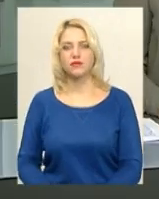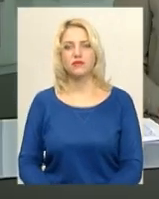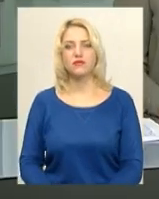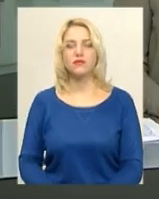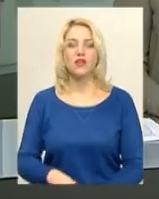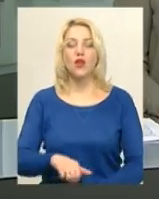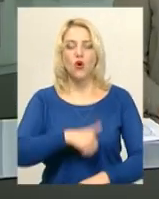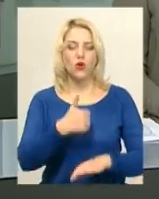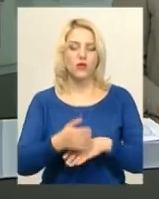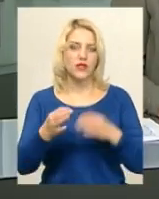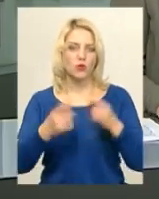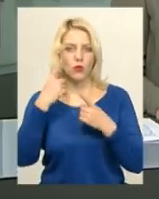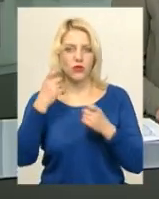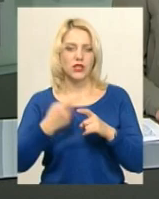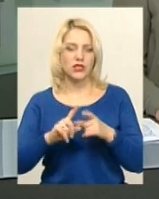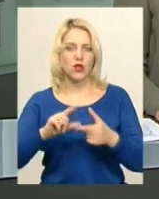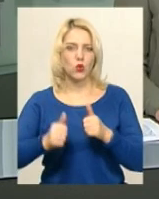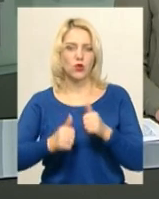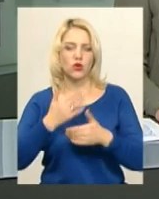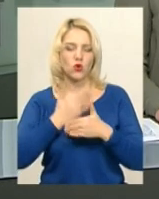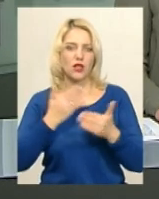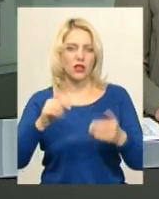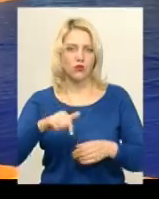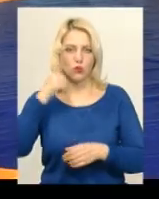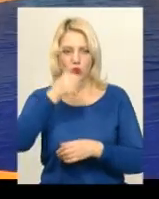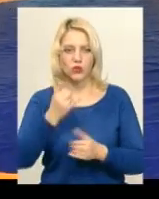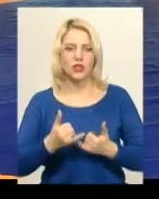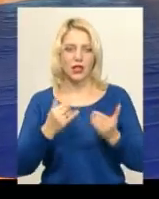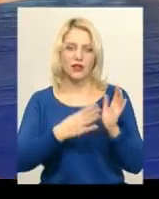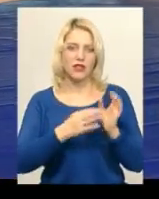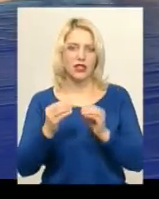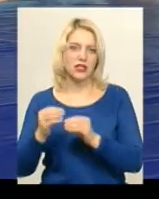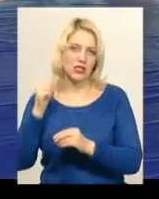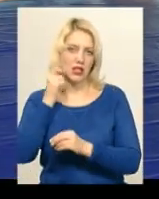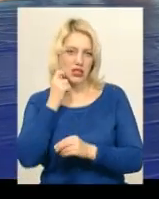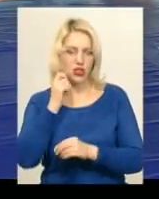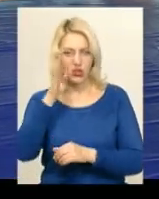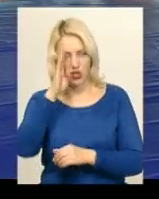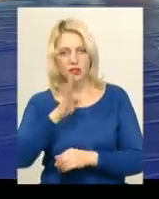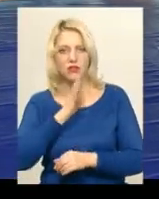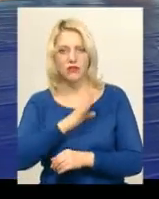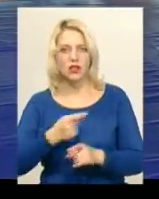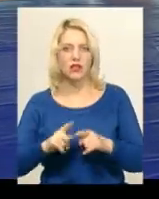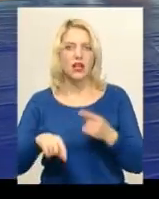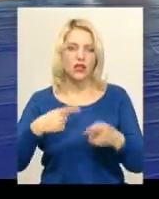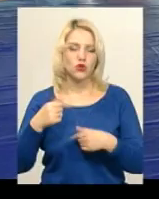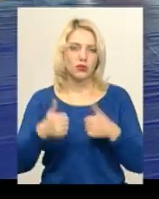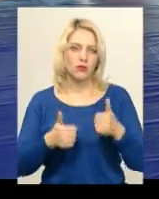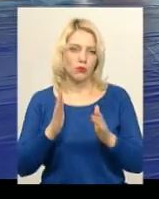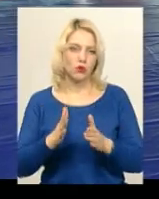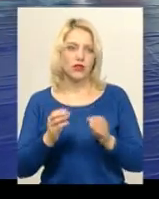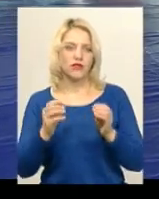Головний суддя повідомив цей турнір останній в цьому році для 9-ти та 10-ти річних юників та дівчат. Наступні змагання